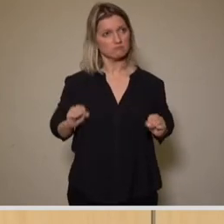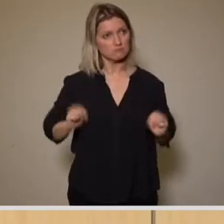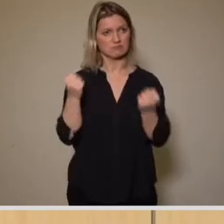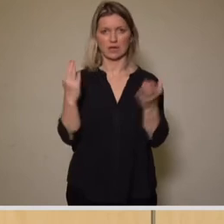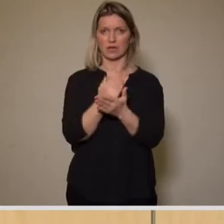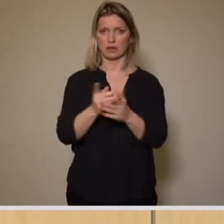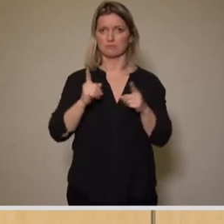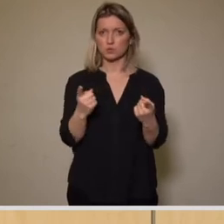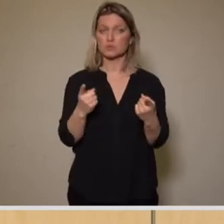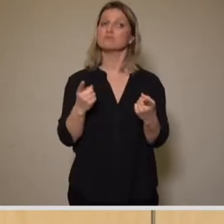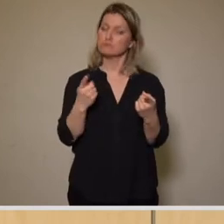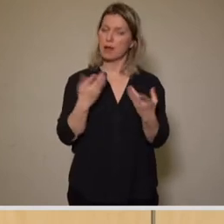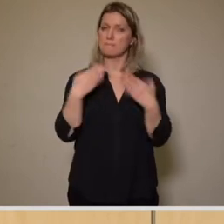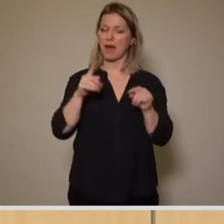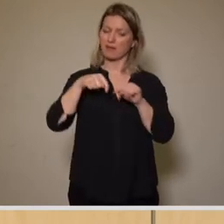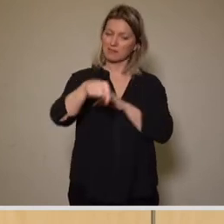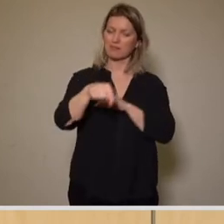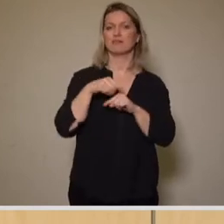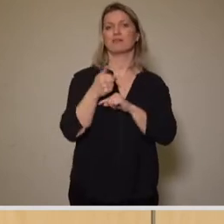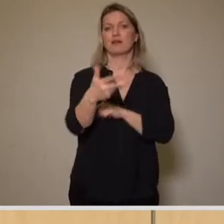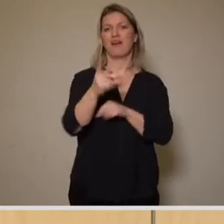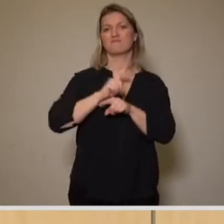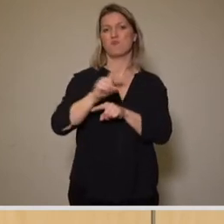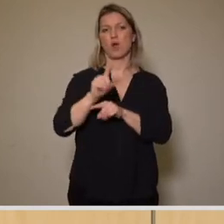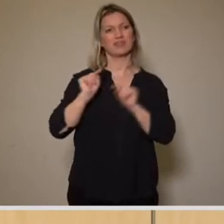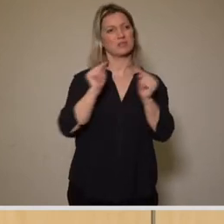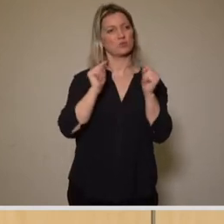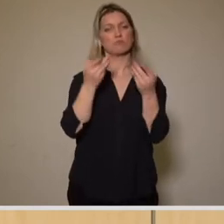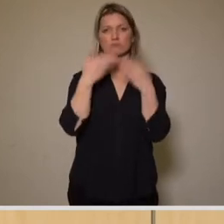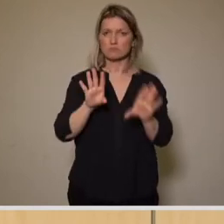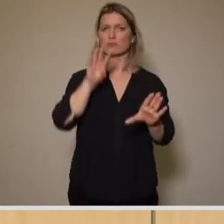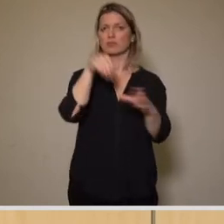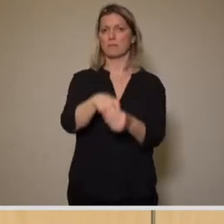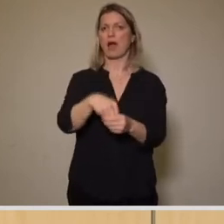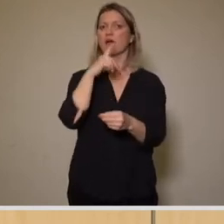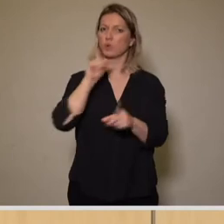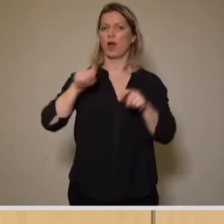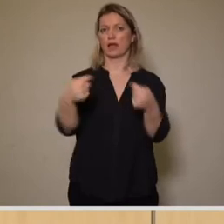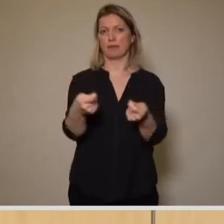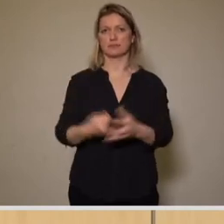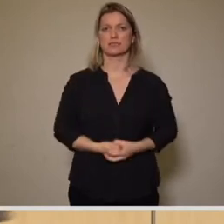gerne bereit, in den kommenden Wochen weiter an die Diskussion noch mitzuwirken, um da wirklich auch zu einem Resultat zu kommen. Vielen Dank.